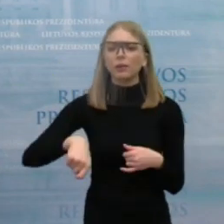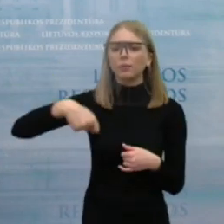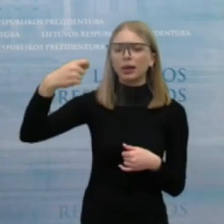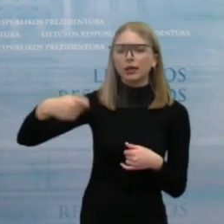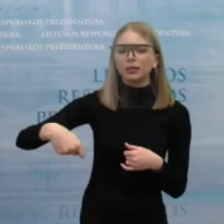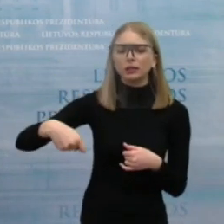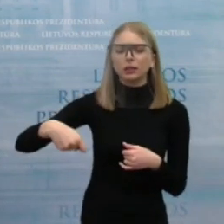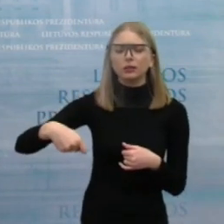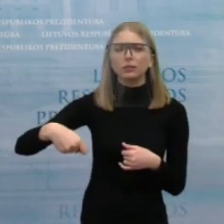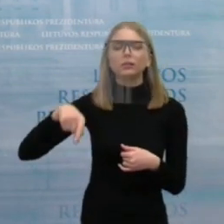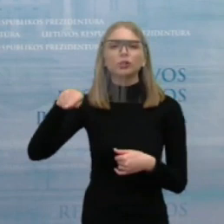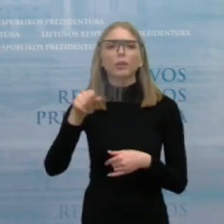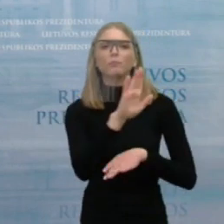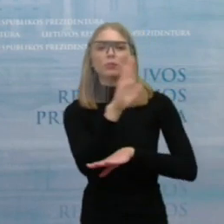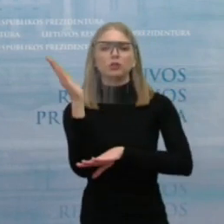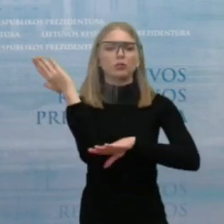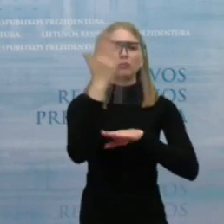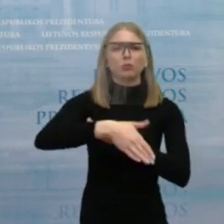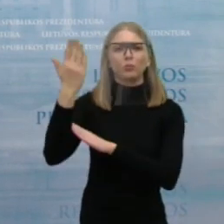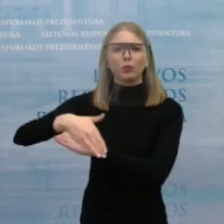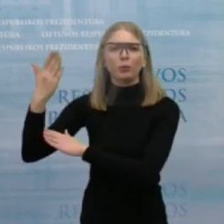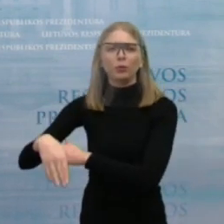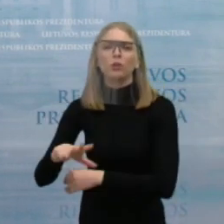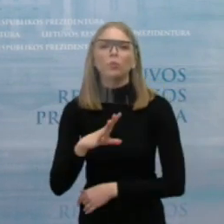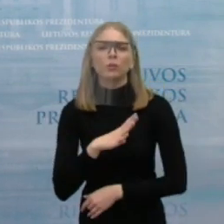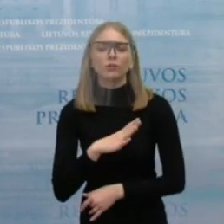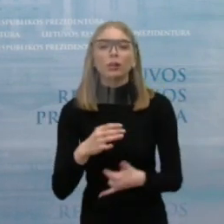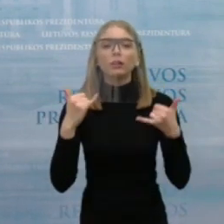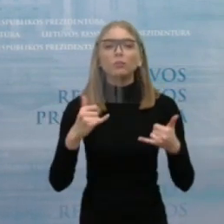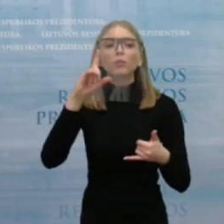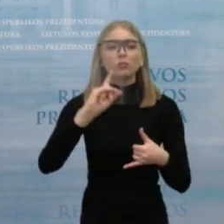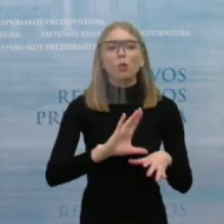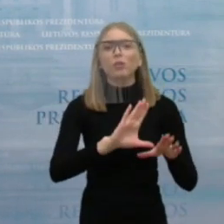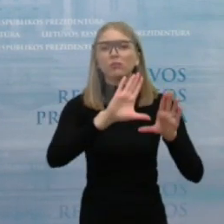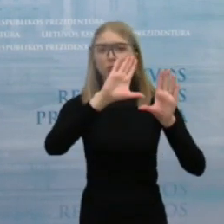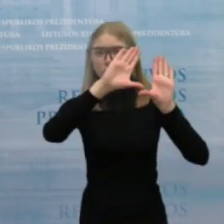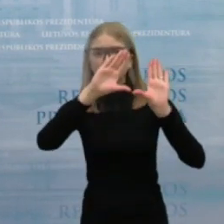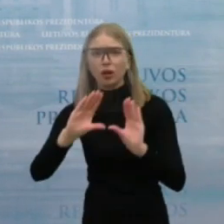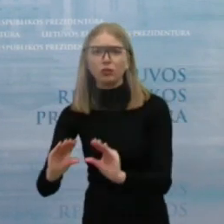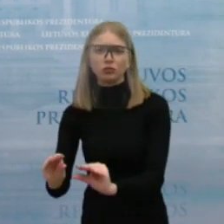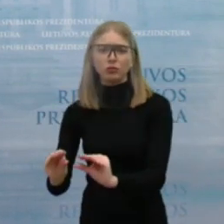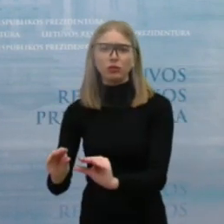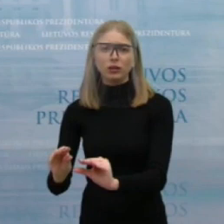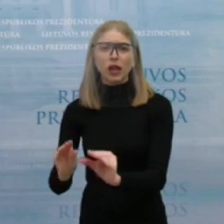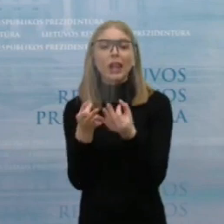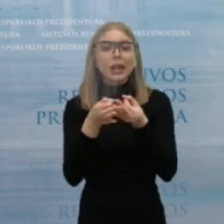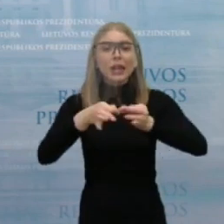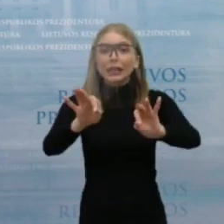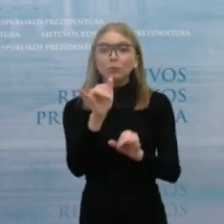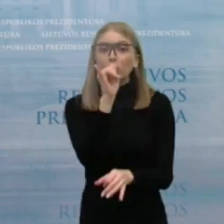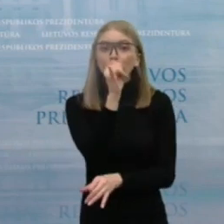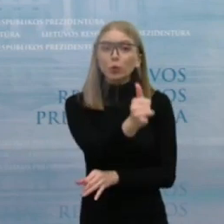suoma miškų įstatymų pakeitimą, pagal kuri būtų sumažinami pinų kirtimų potai. Ar tikites, kad